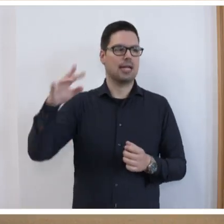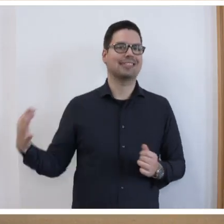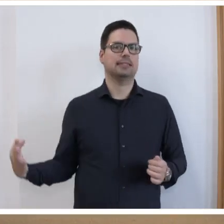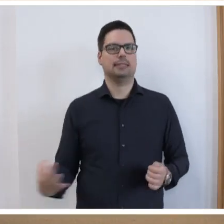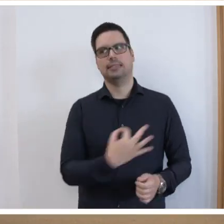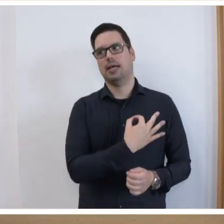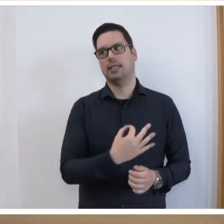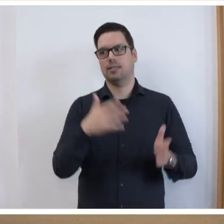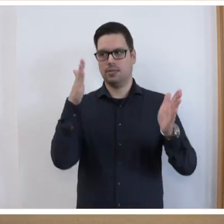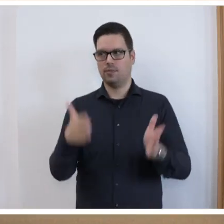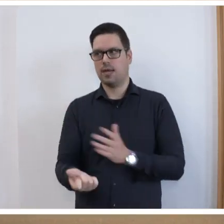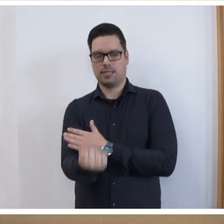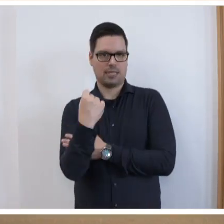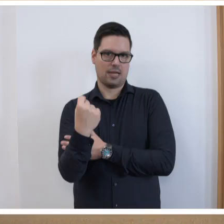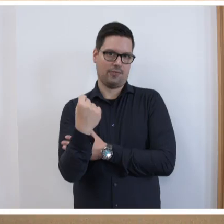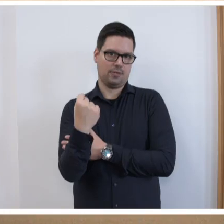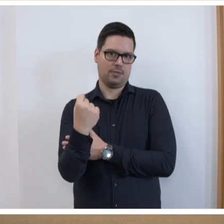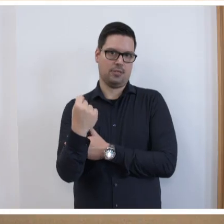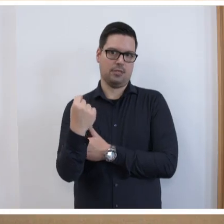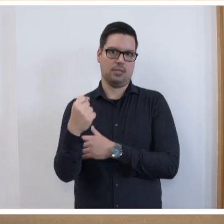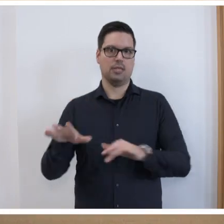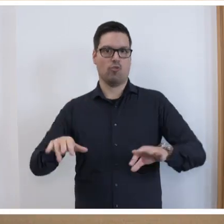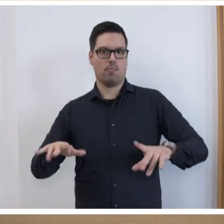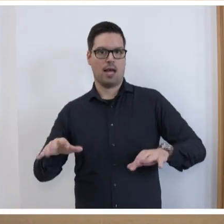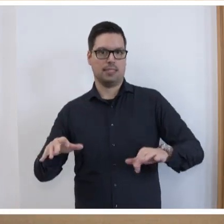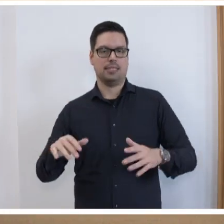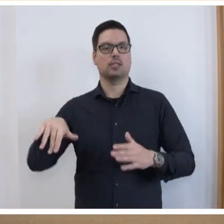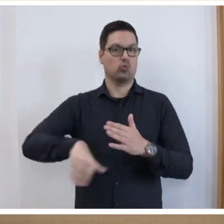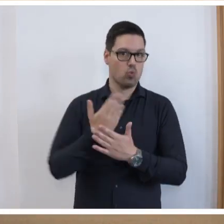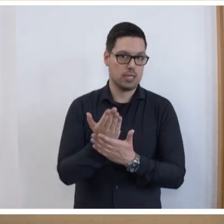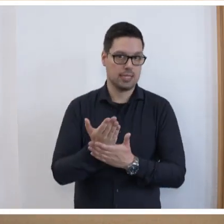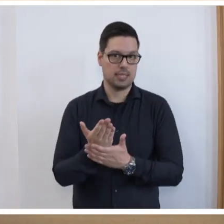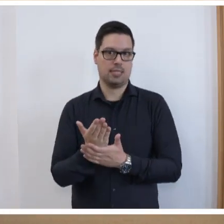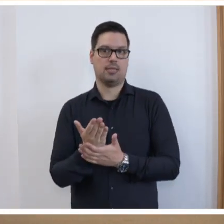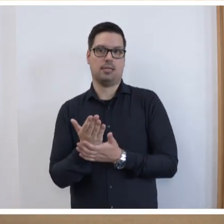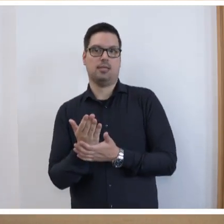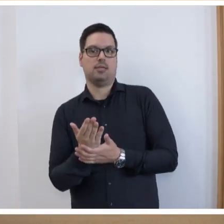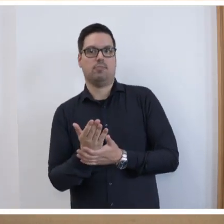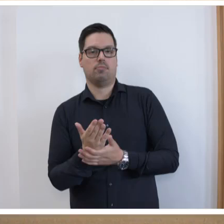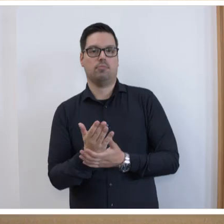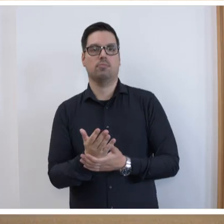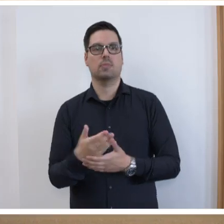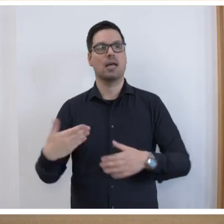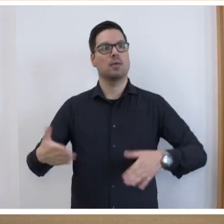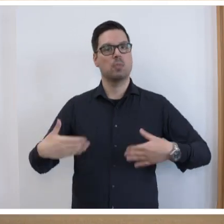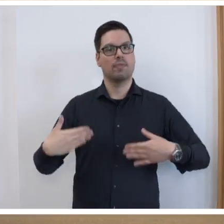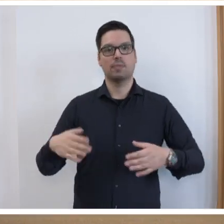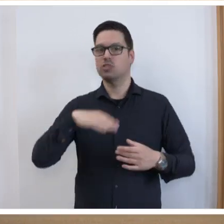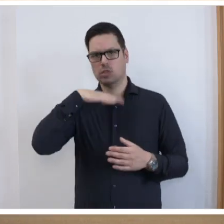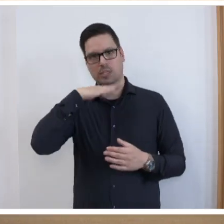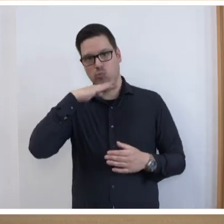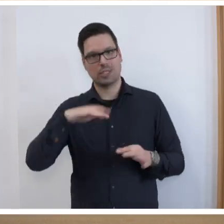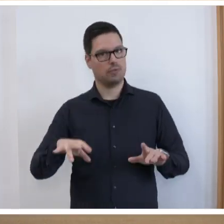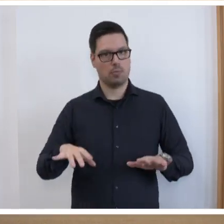Fachkräftegewinnung am Beispiel des Faches Informatik auf neue Beine gestellt. Da auf dem BewerberInnenmarkt schlicht nicht genügend